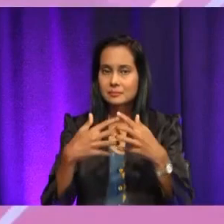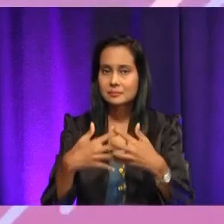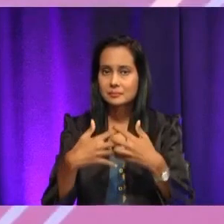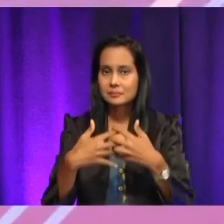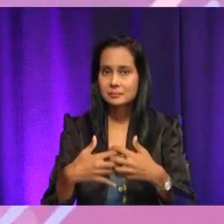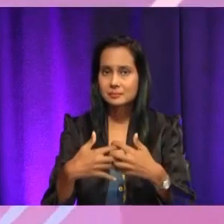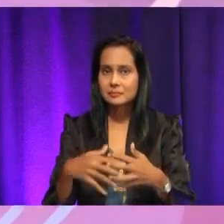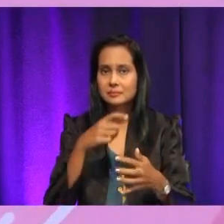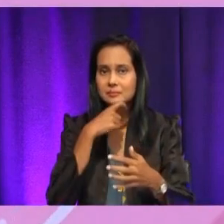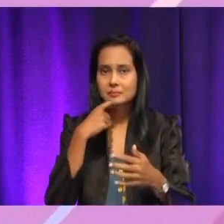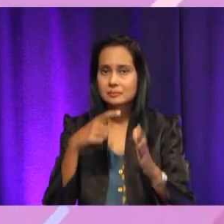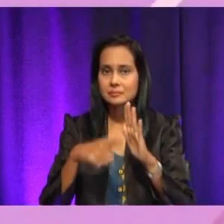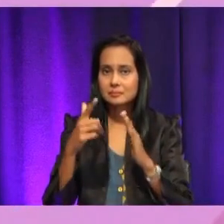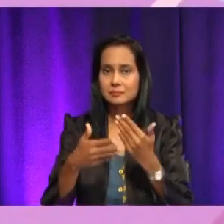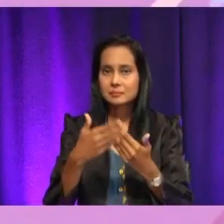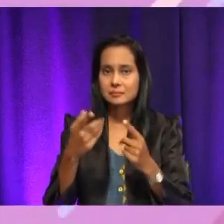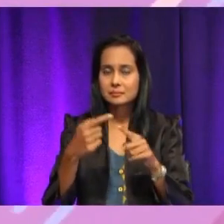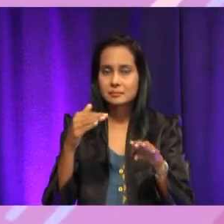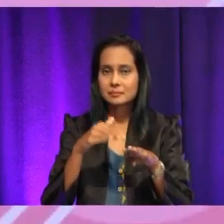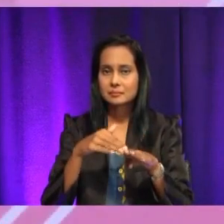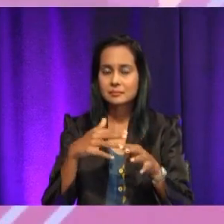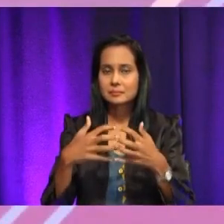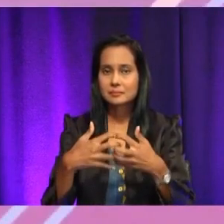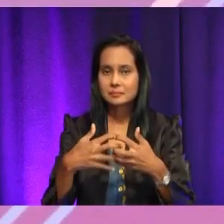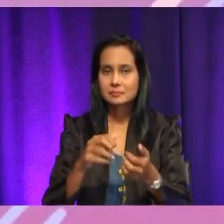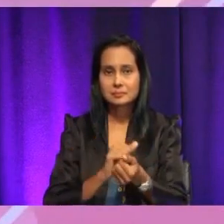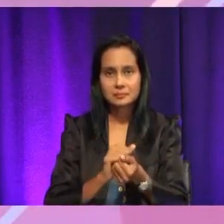mesin pencuci? Ya, cikgu.